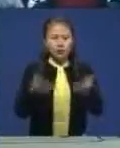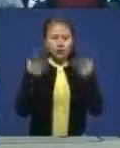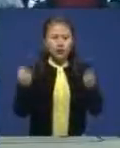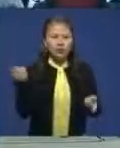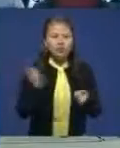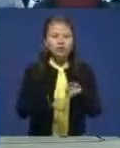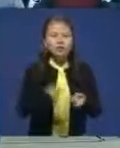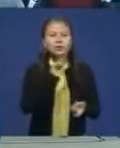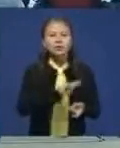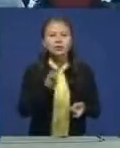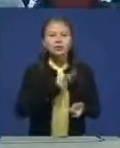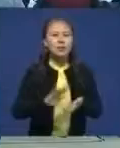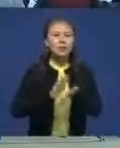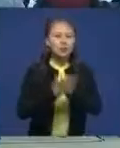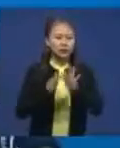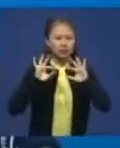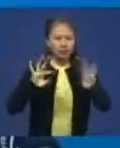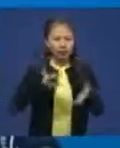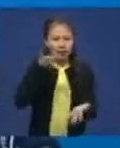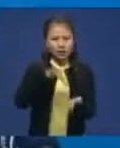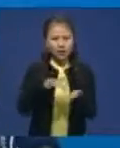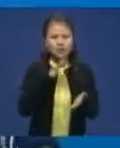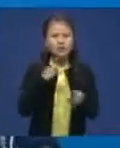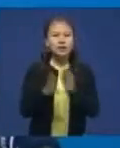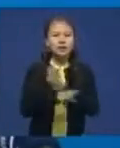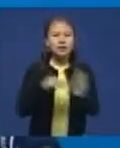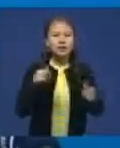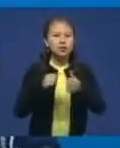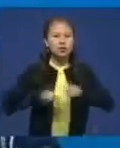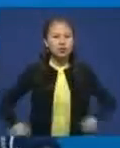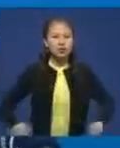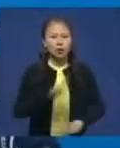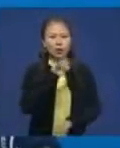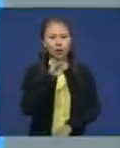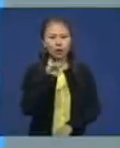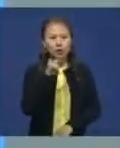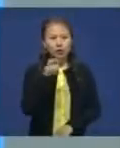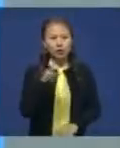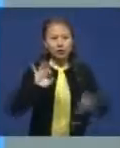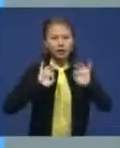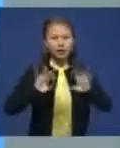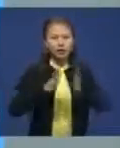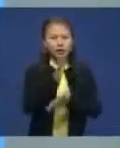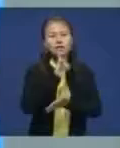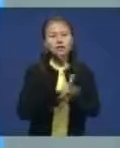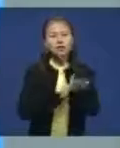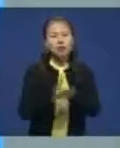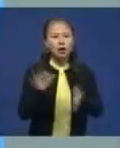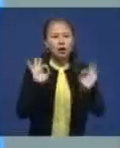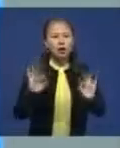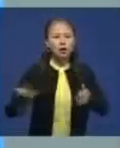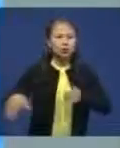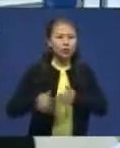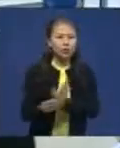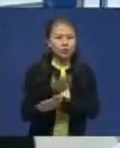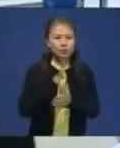орталық коммуникациялар қызметіндегі брифингте мәлім болды. Орталық сайлау комиссиясының төріғасы қуандық тұрған құлықтың айтыуынша саясы науқан жанама сайлау